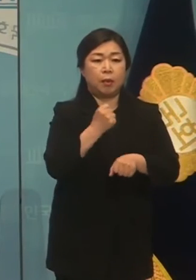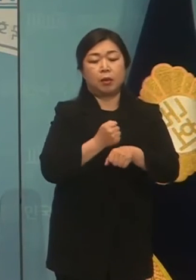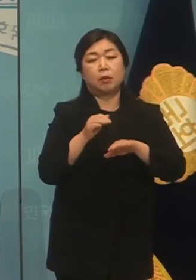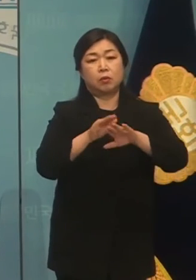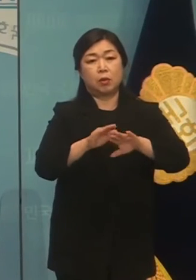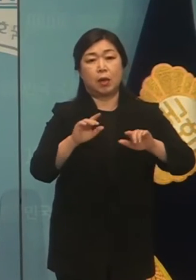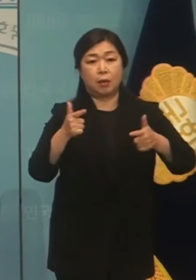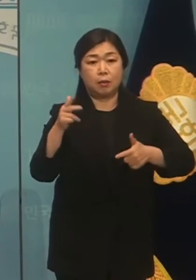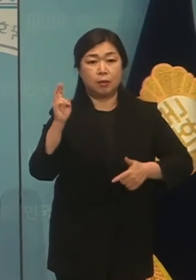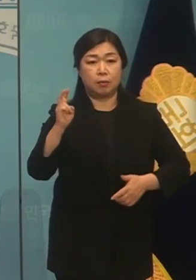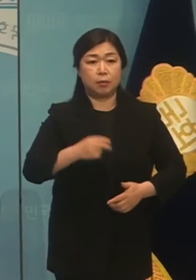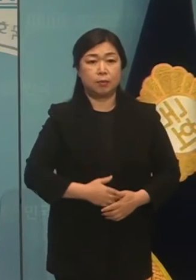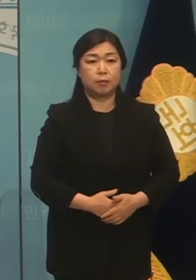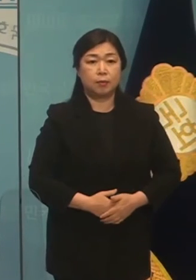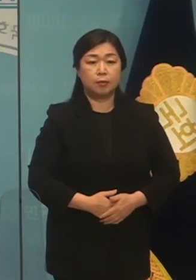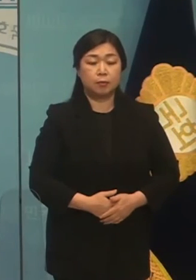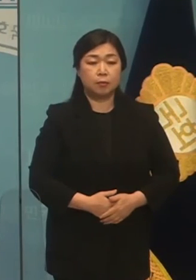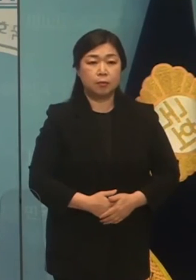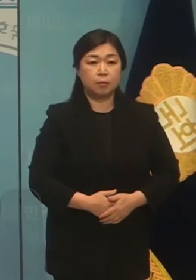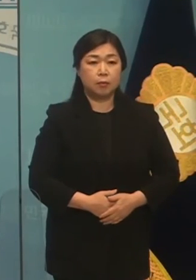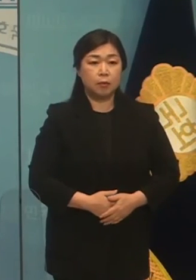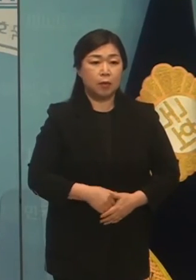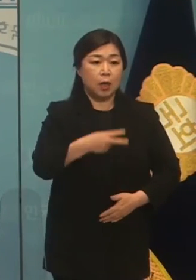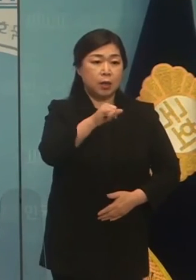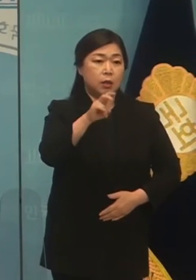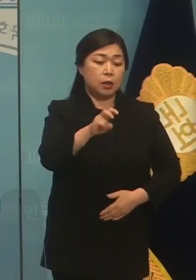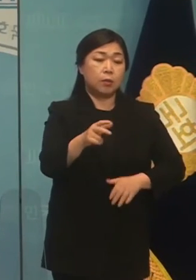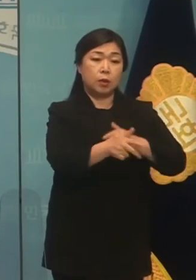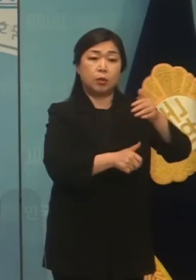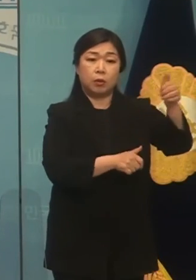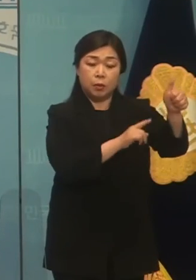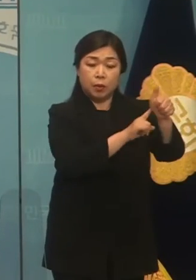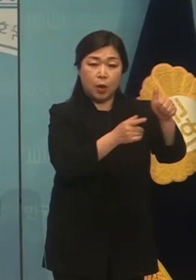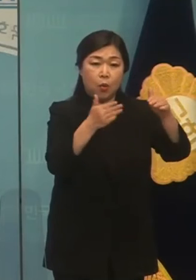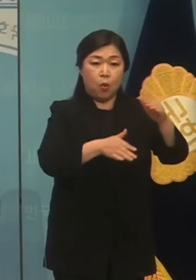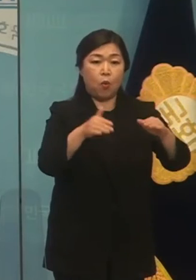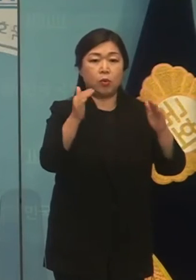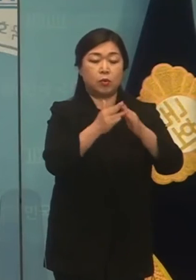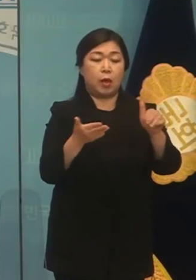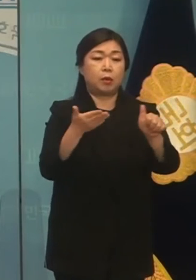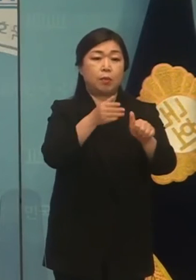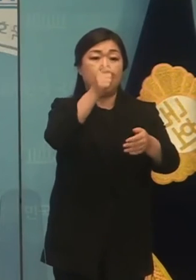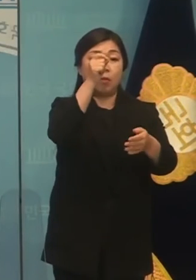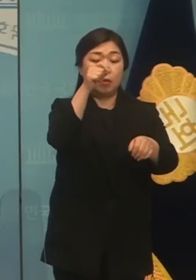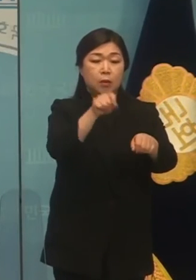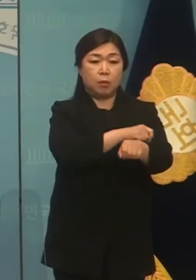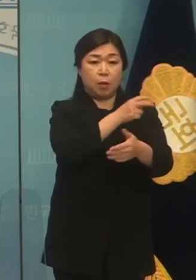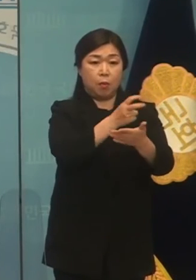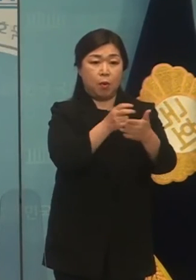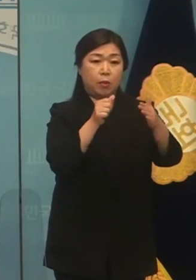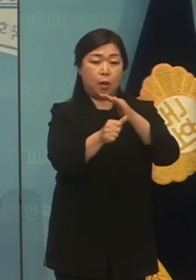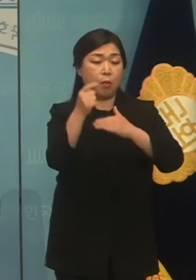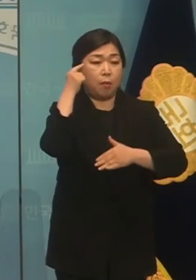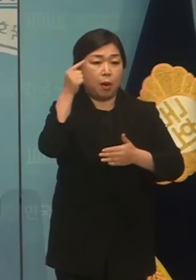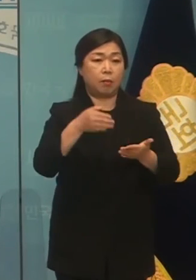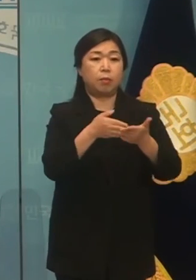않았을 것입니다. 우리의 신선정병의 오늘 공공주택특별법 개정안을 대표 발휘했습니다.